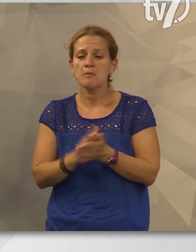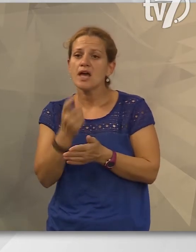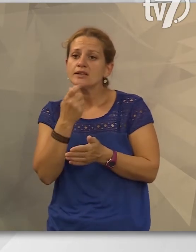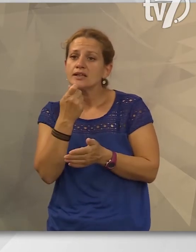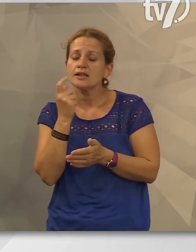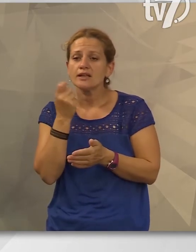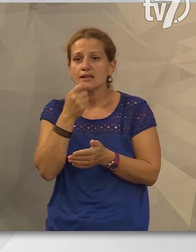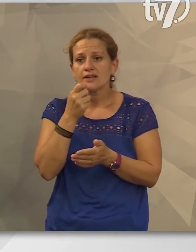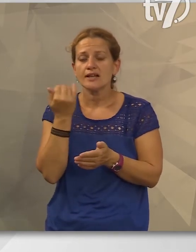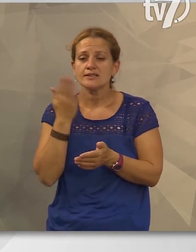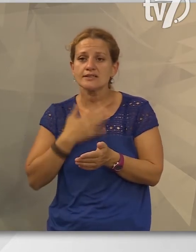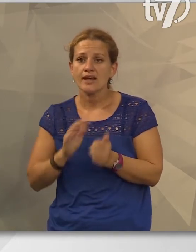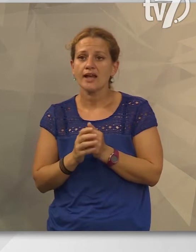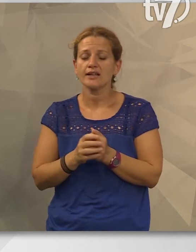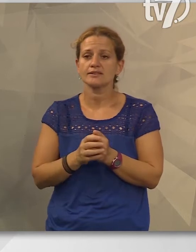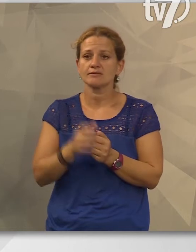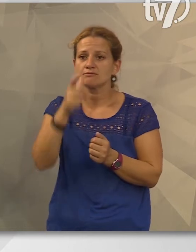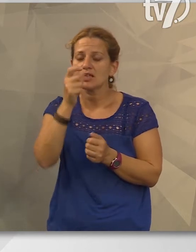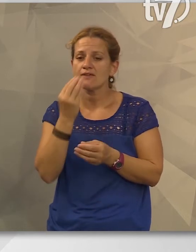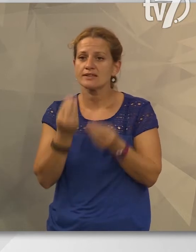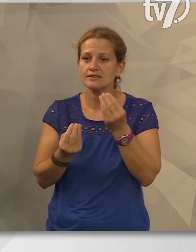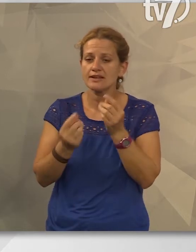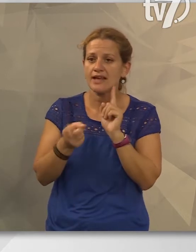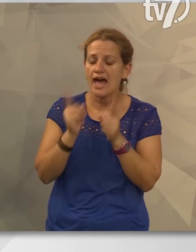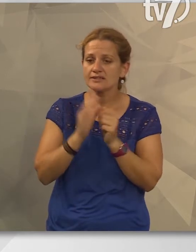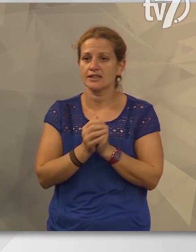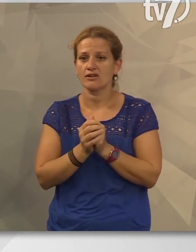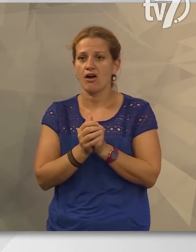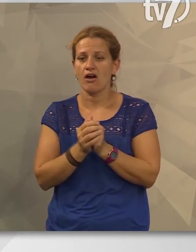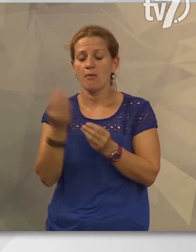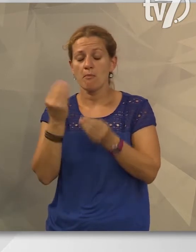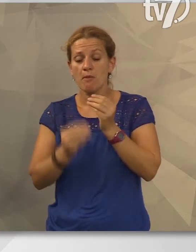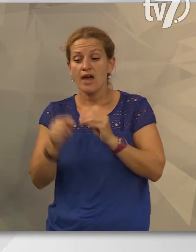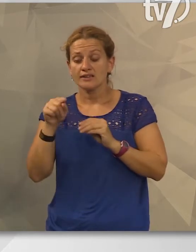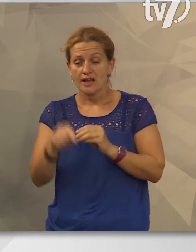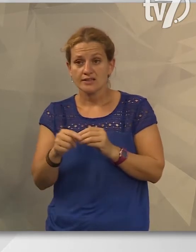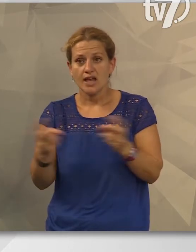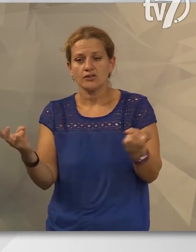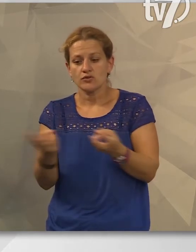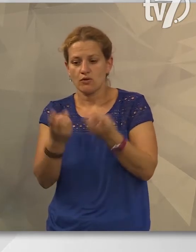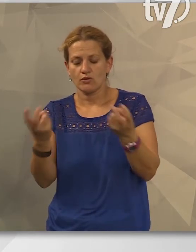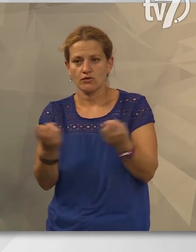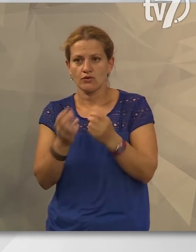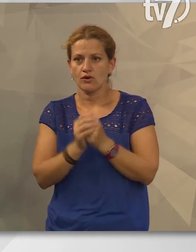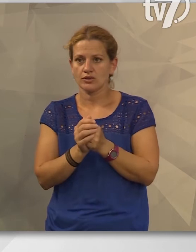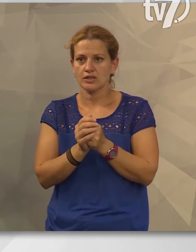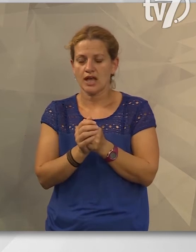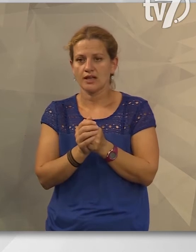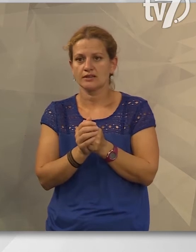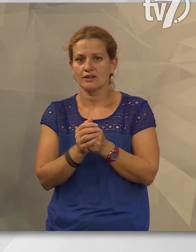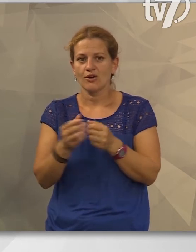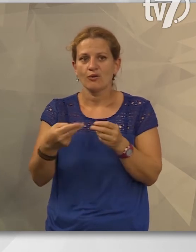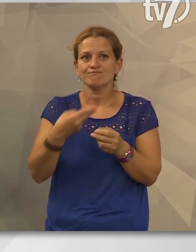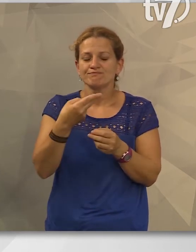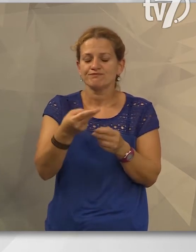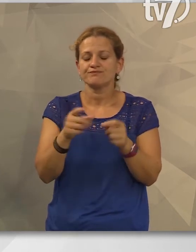a kedvenc játéka, tevékenysége, mert hogy ezzel nagyon-nagyon könnyen hozzájuk kerülhet olyan,